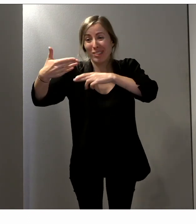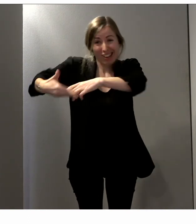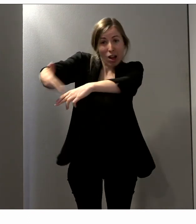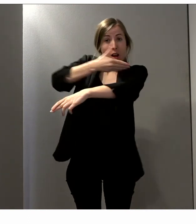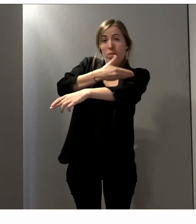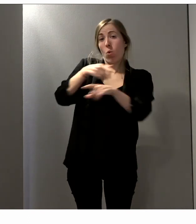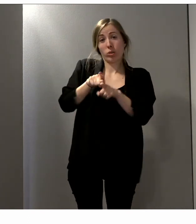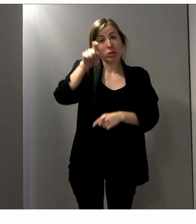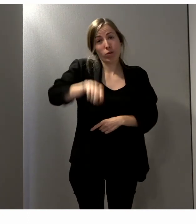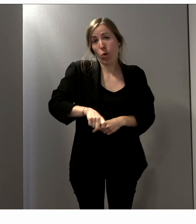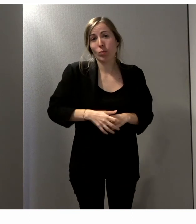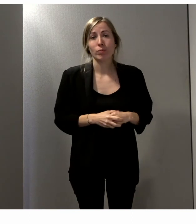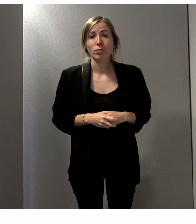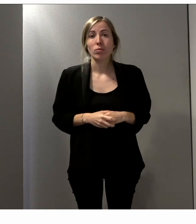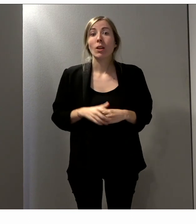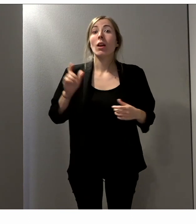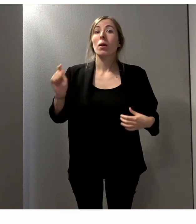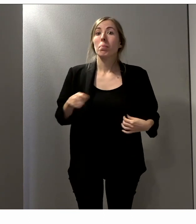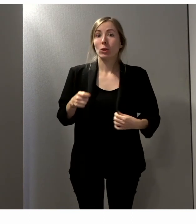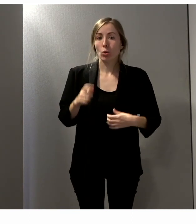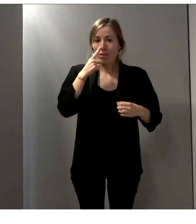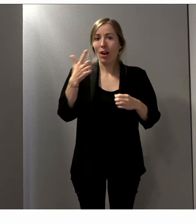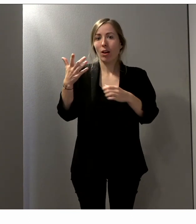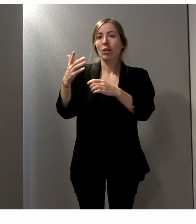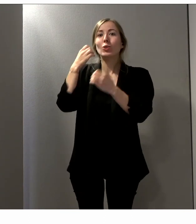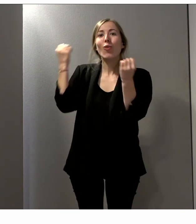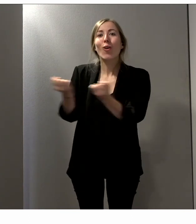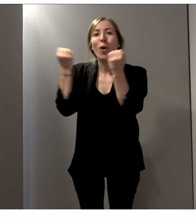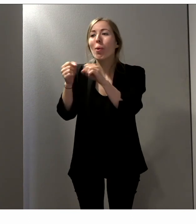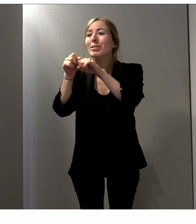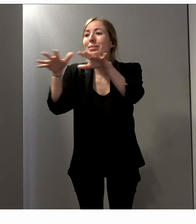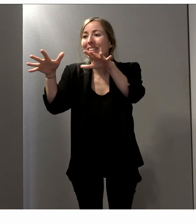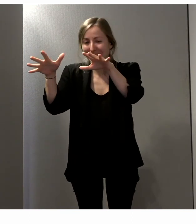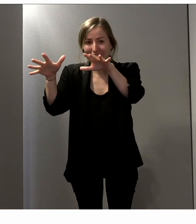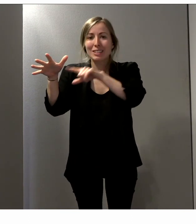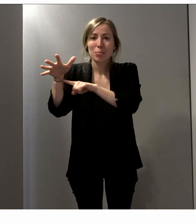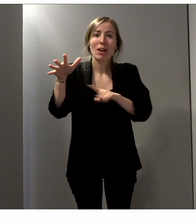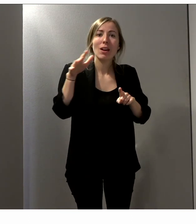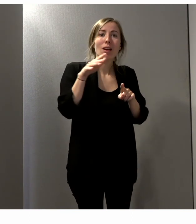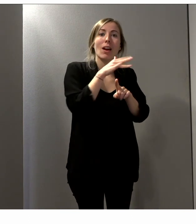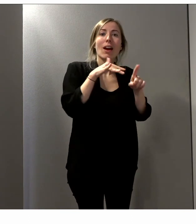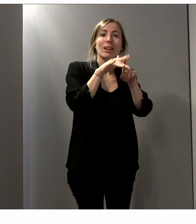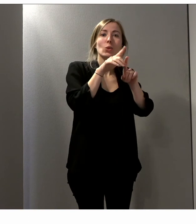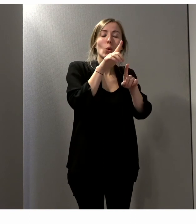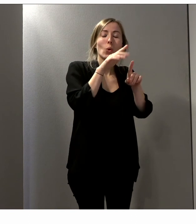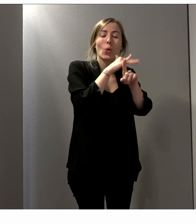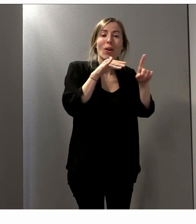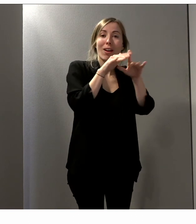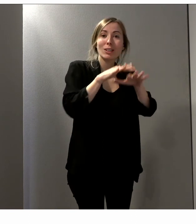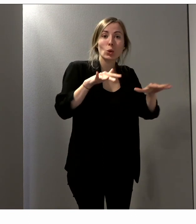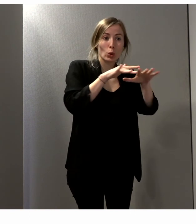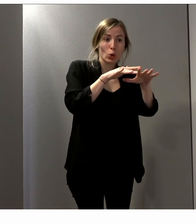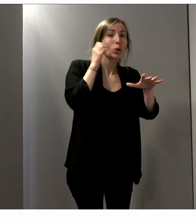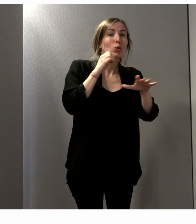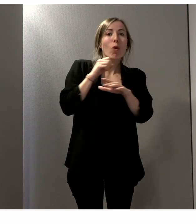totale accessibilité et également la reprise sur les réseaux sociaux. Souvent, on voit des extraits de ces débats dans les réseaux sociaux sans